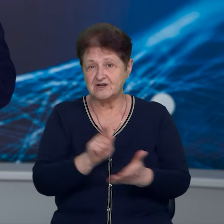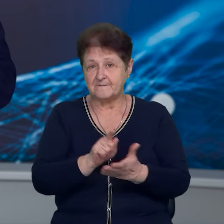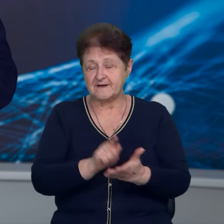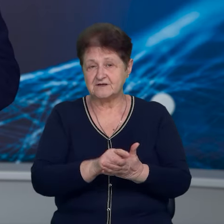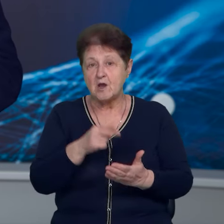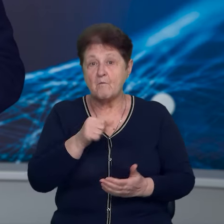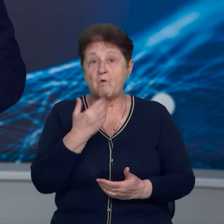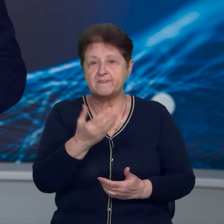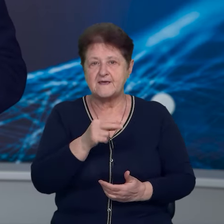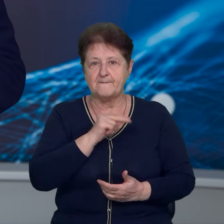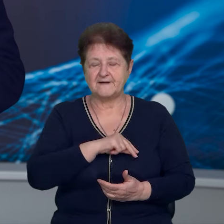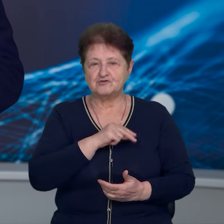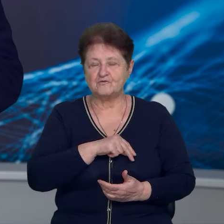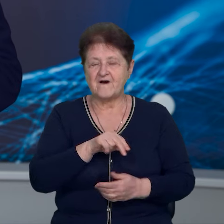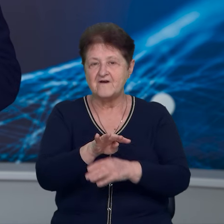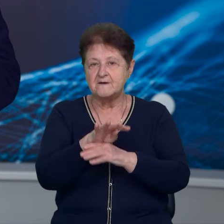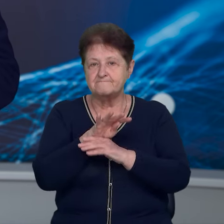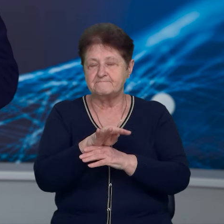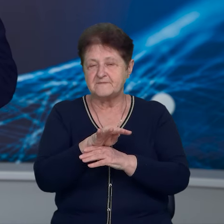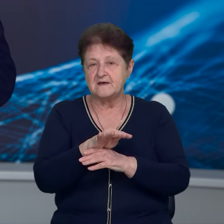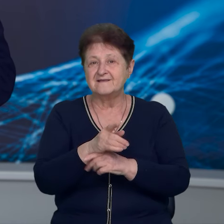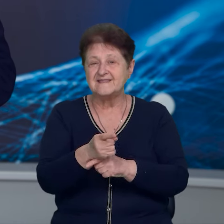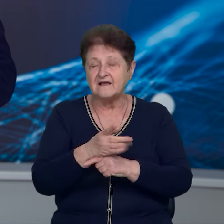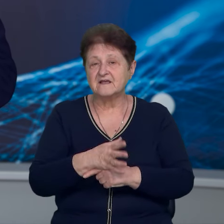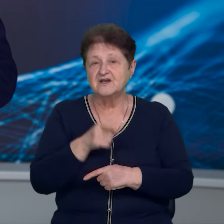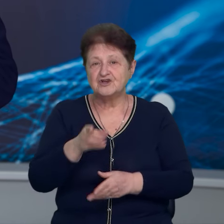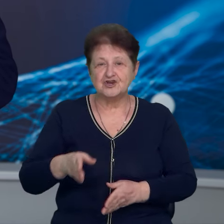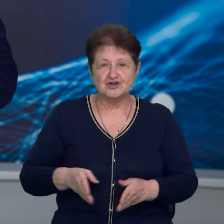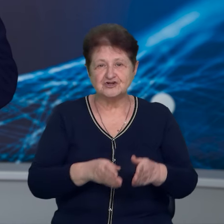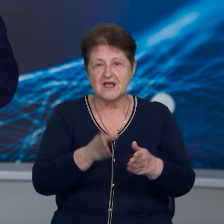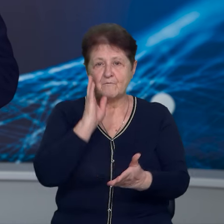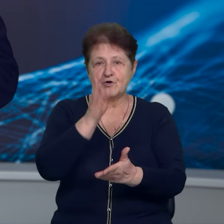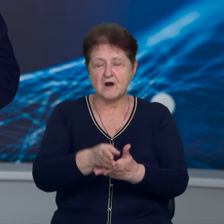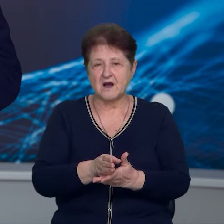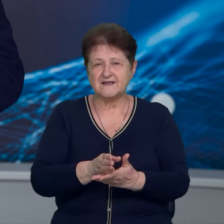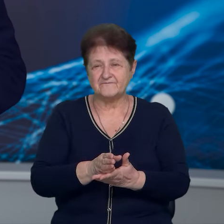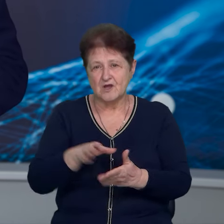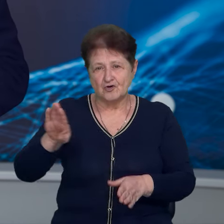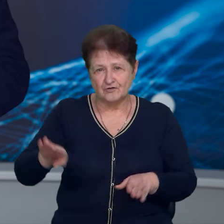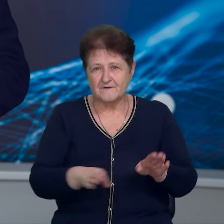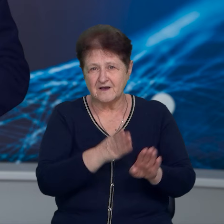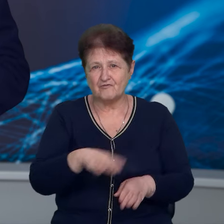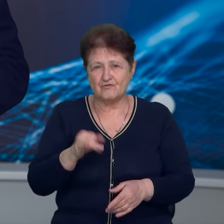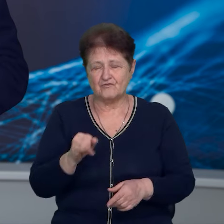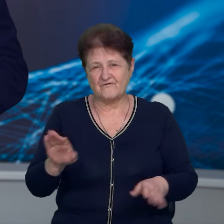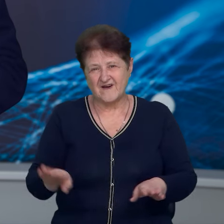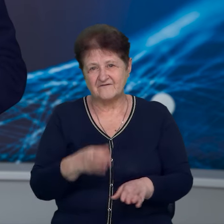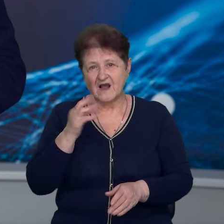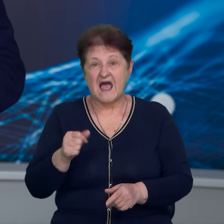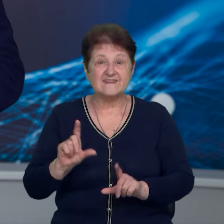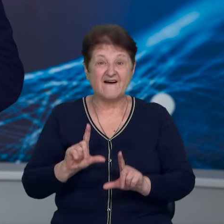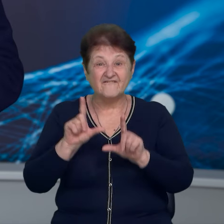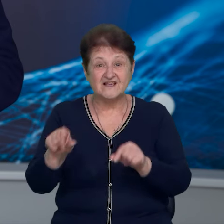них працював російський танк. Їхній шлях пролягає дорогами, заметеними снігом та у вирвах від снарядів. А на